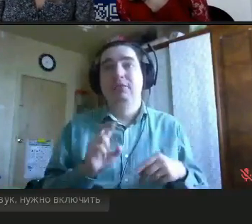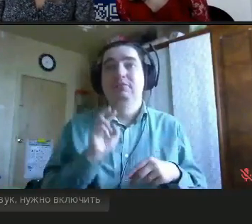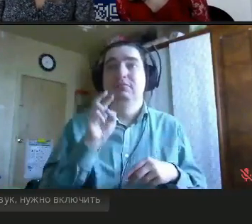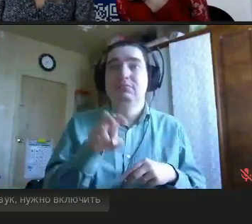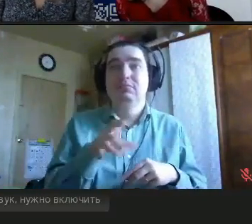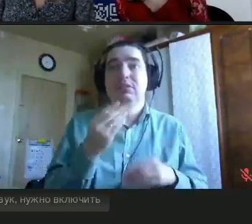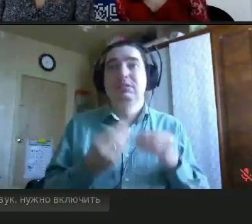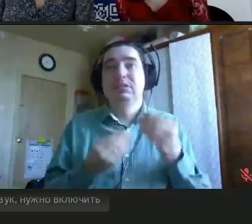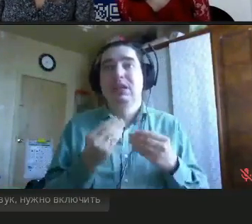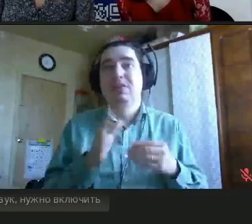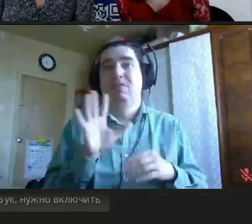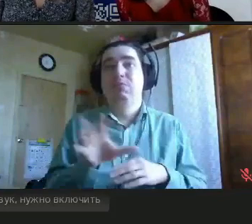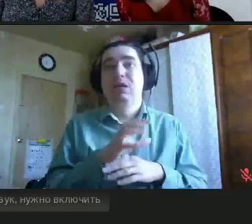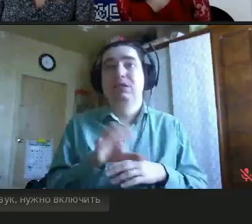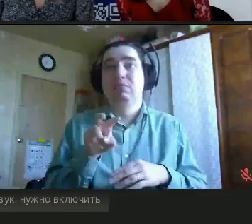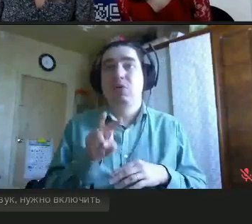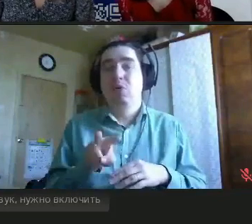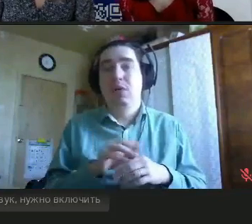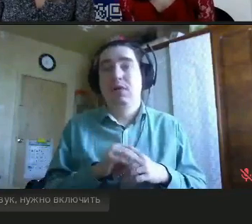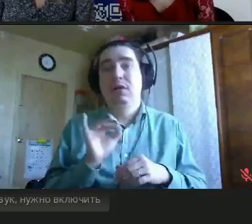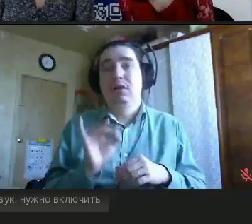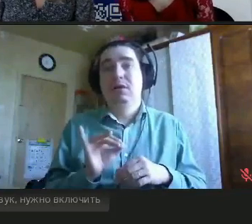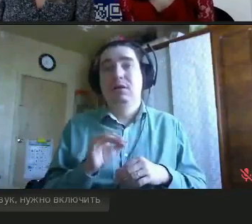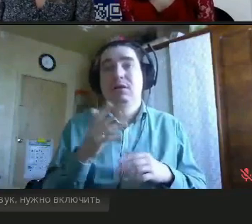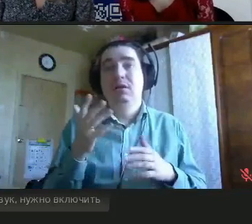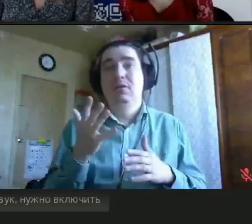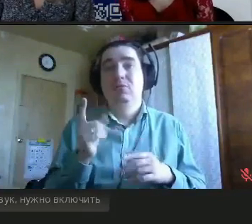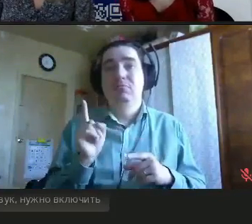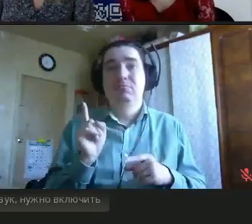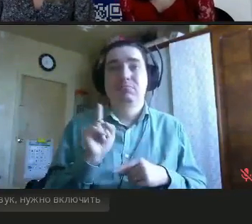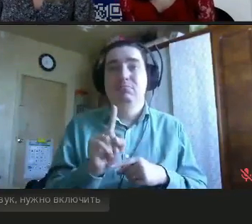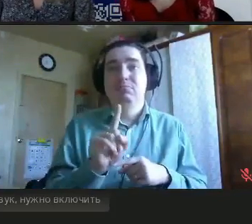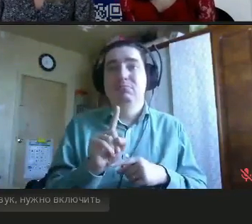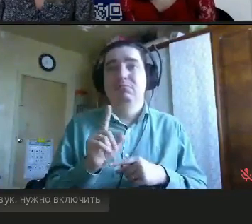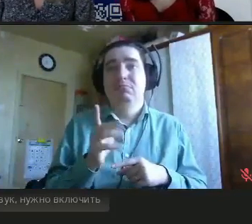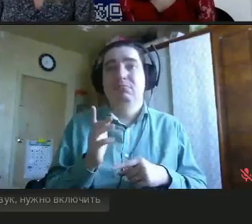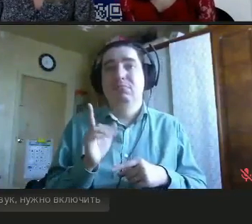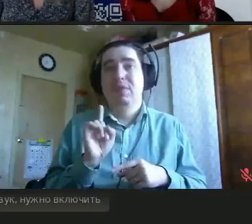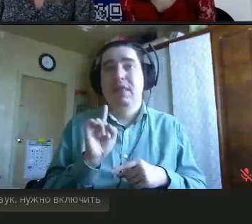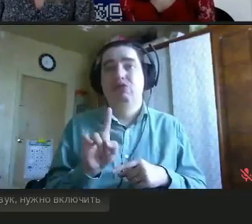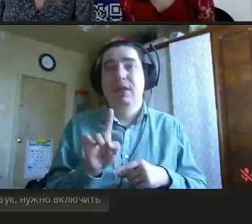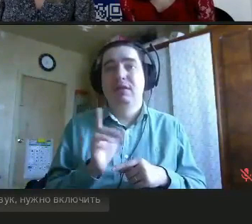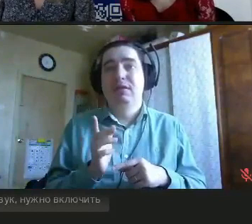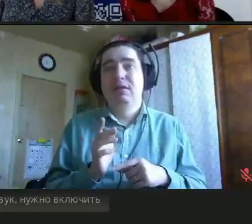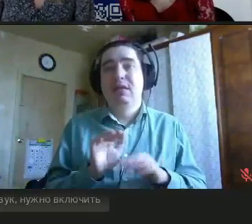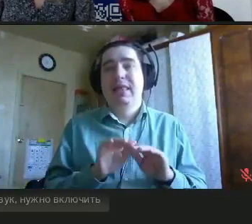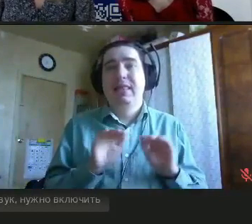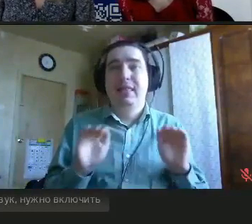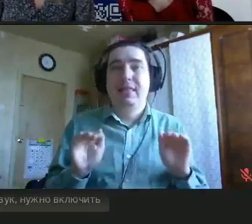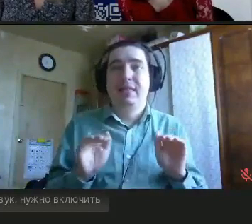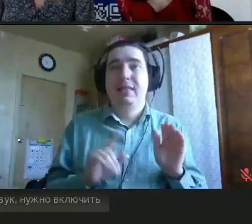играть в баскетбол. Попадая в какое-то кольцо, и там начисляются баллы, и к нему подошли дети,